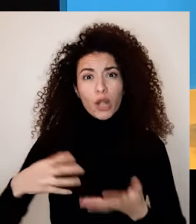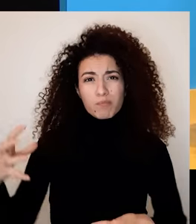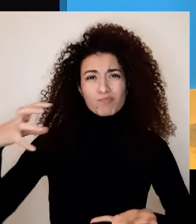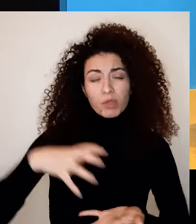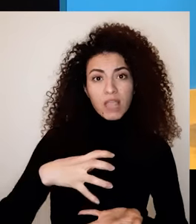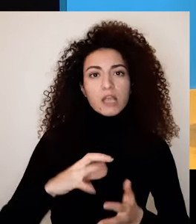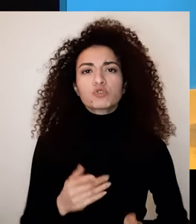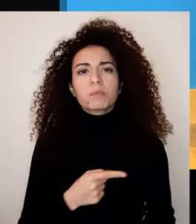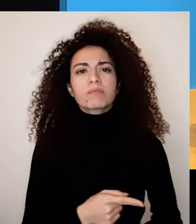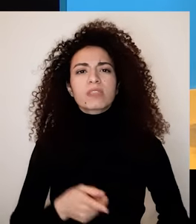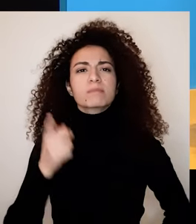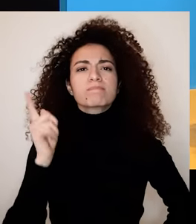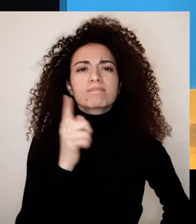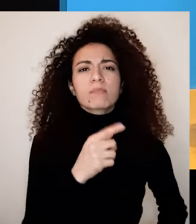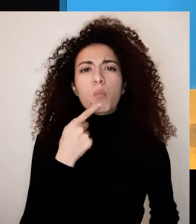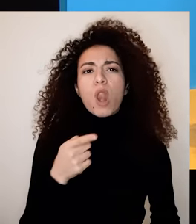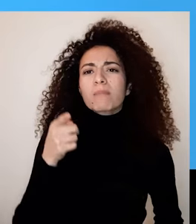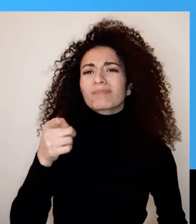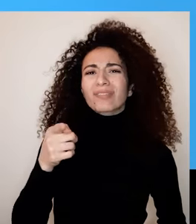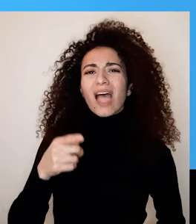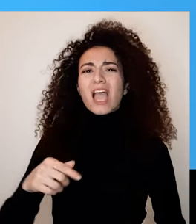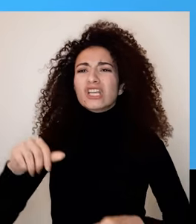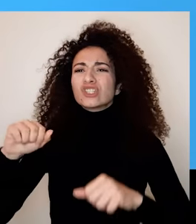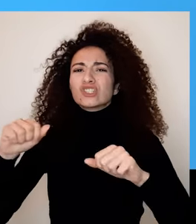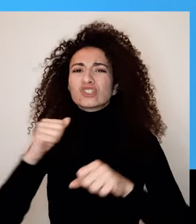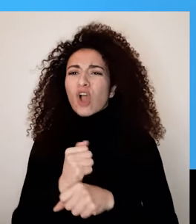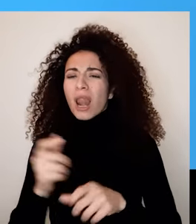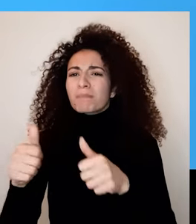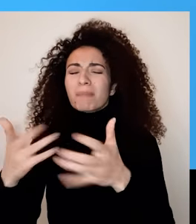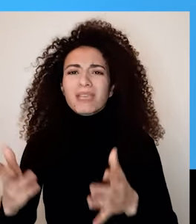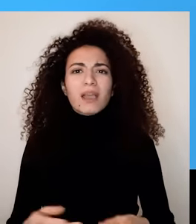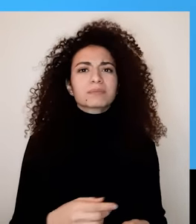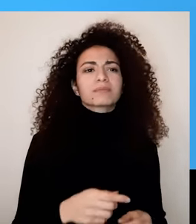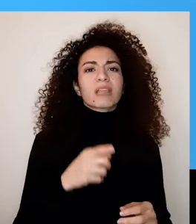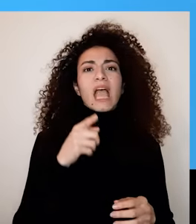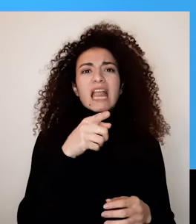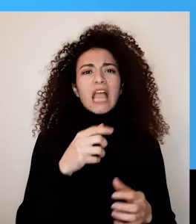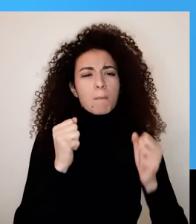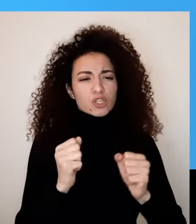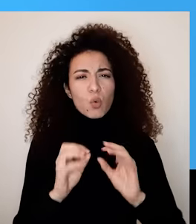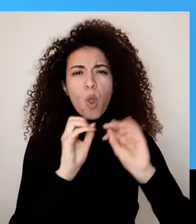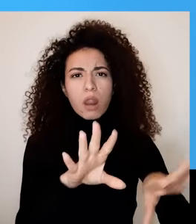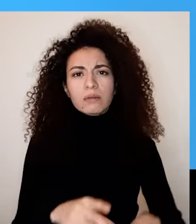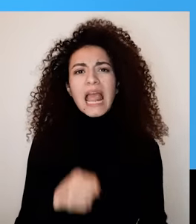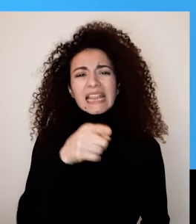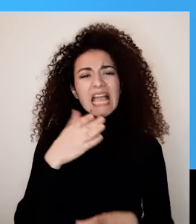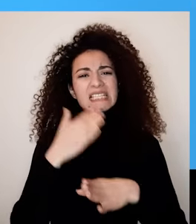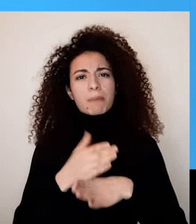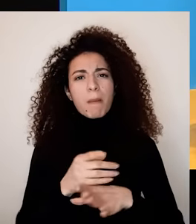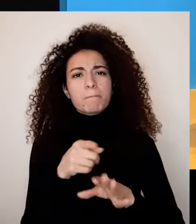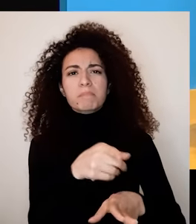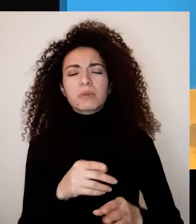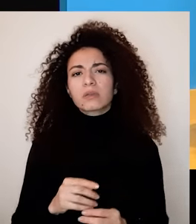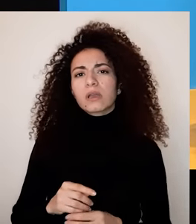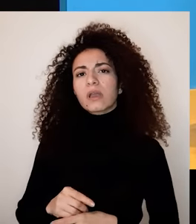الآخرين على أخطاعهم وبيتهمهم بالتأثير بيميل المطهد لرمي الكرة بملعب الآخرين من خلال أول عبارات مثل